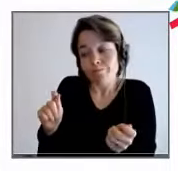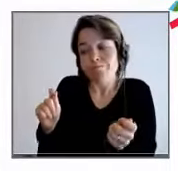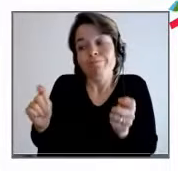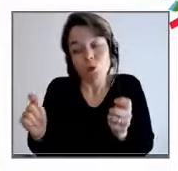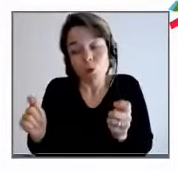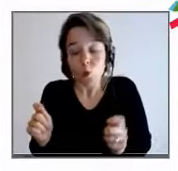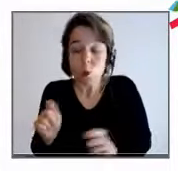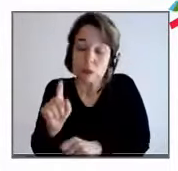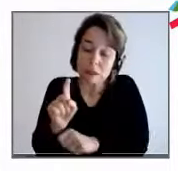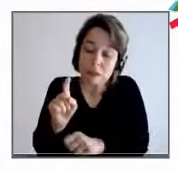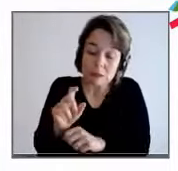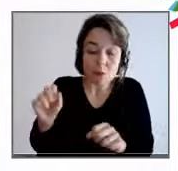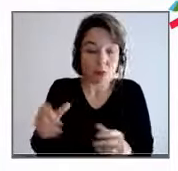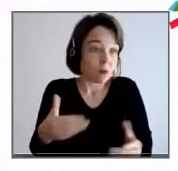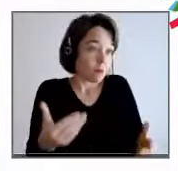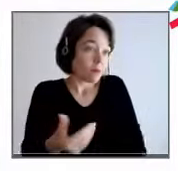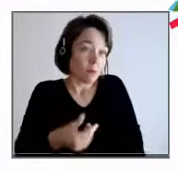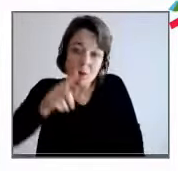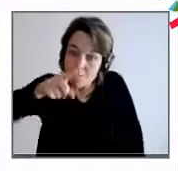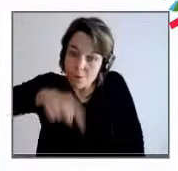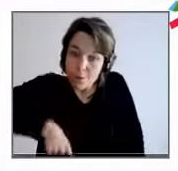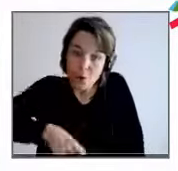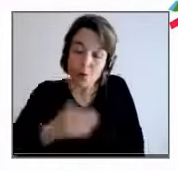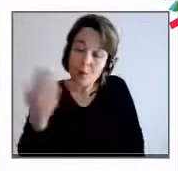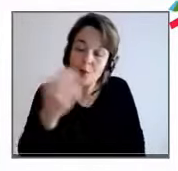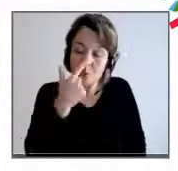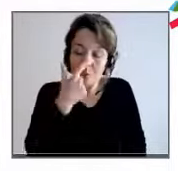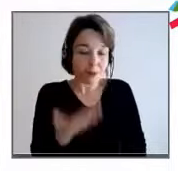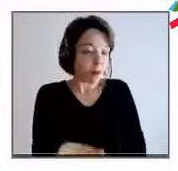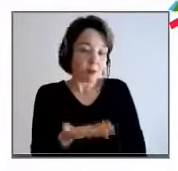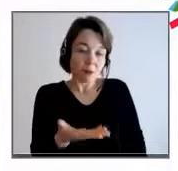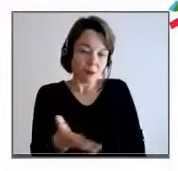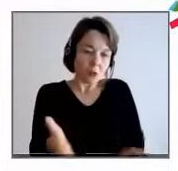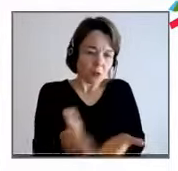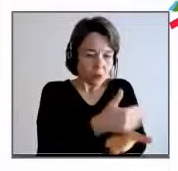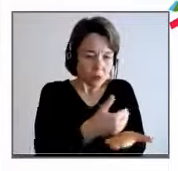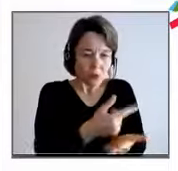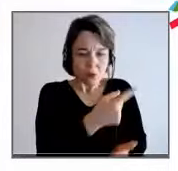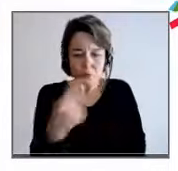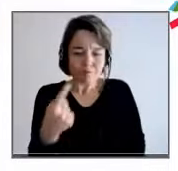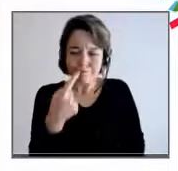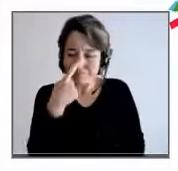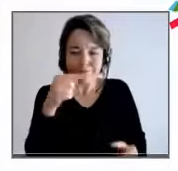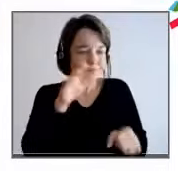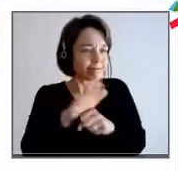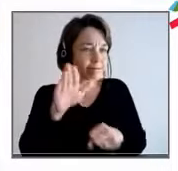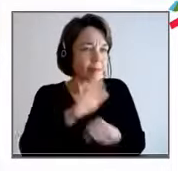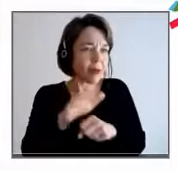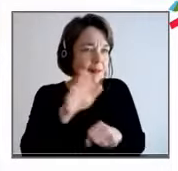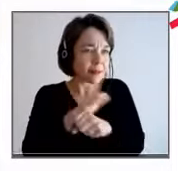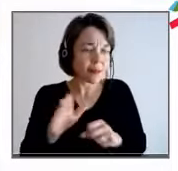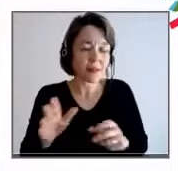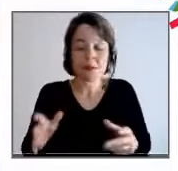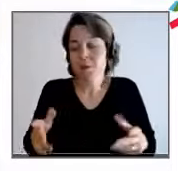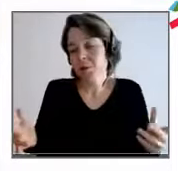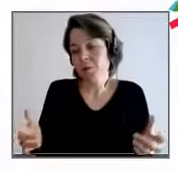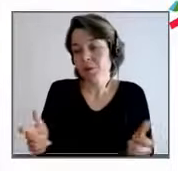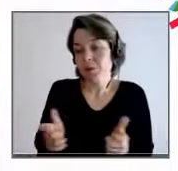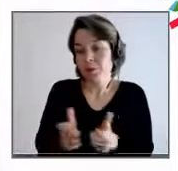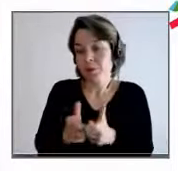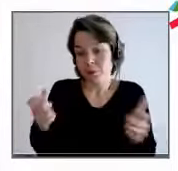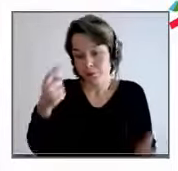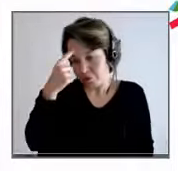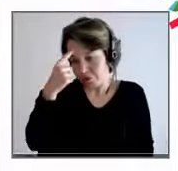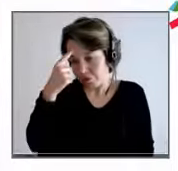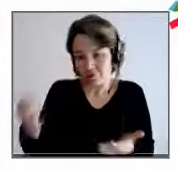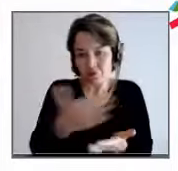elle est nécessaire, bien sûr, mais elle n plus du tout suffisante. Toutes les entreprises qui pensent simplement la performance économique et financière de l'entreprise ont